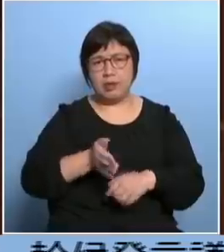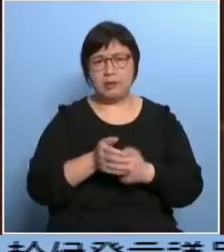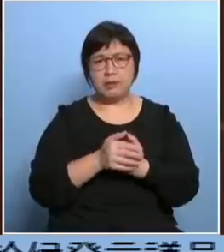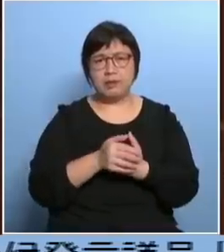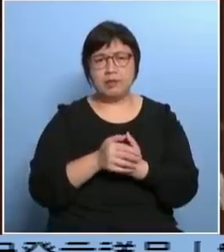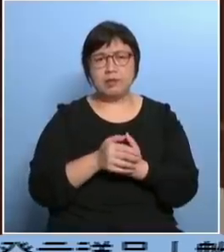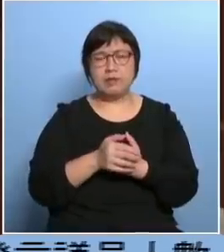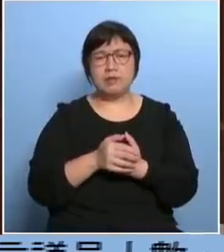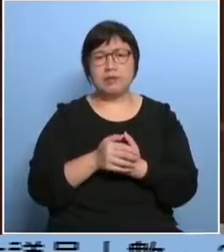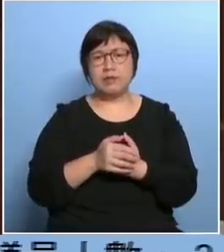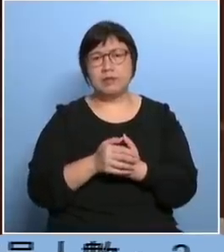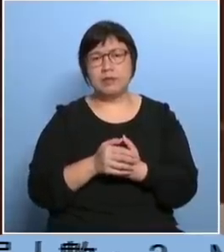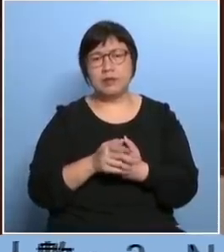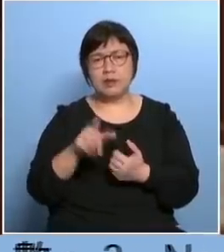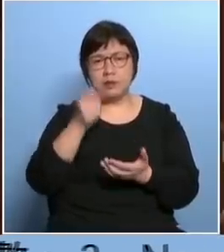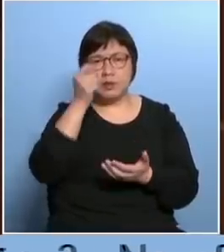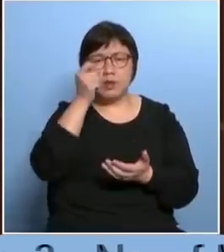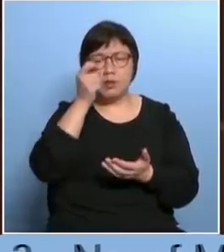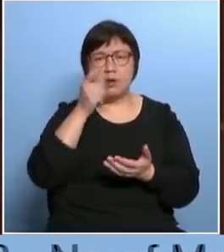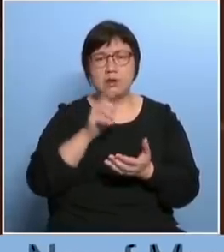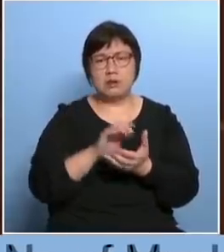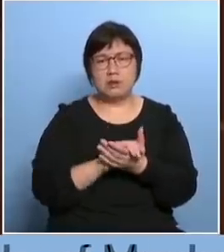还有那些奇怪的东西